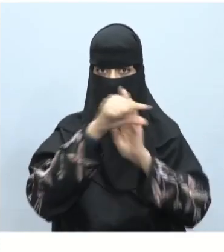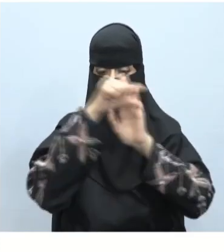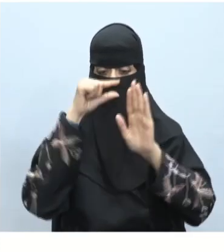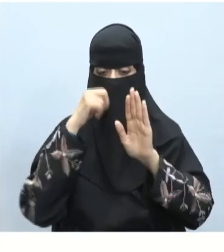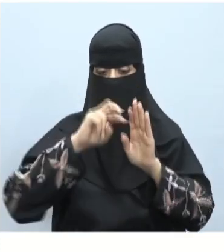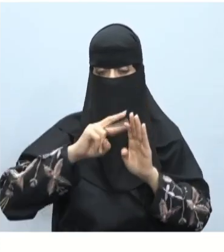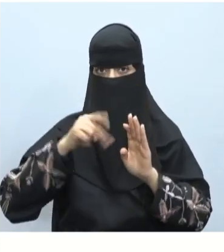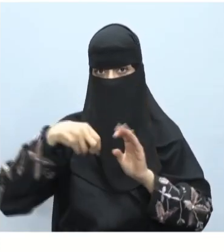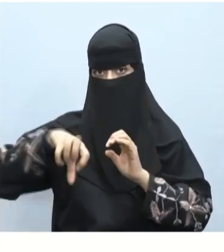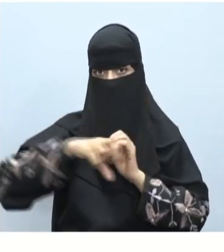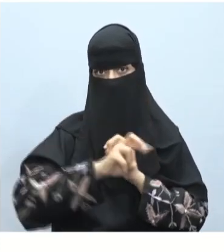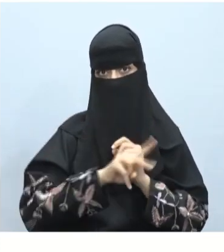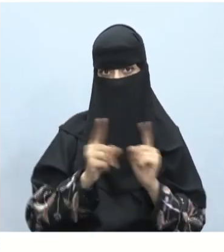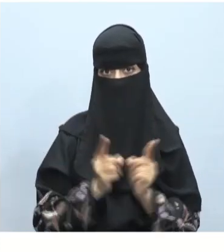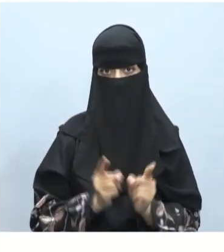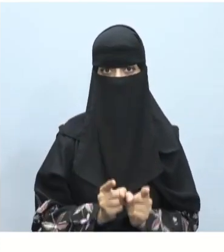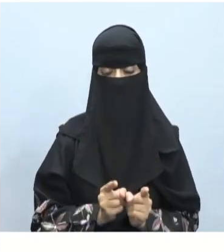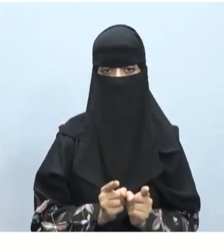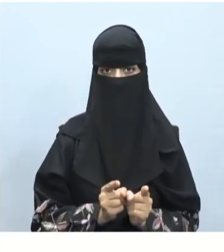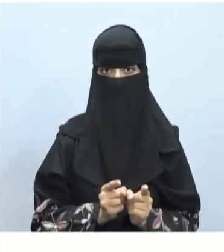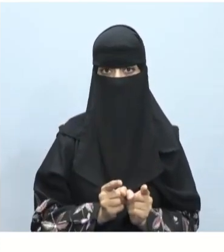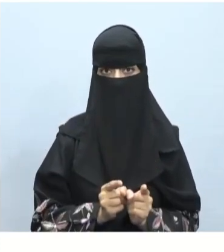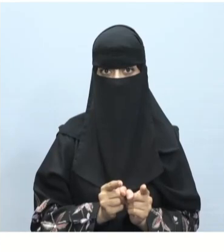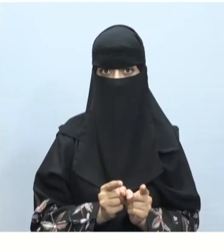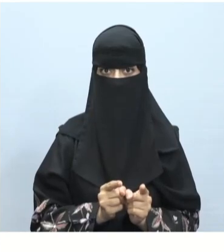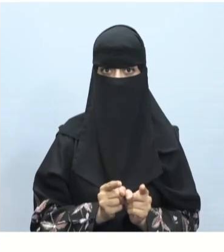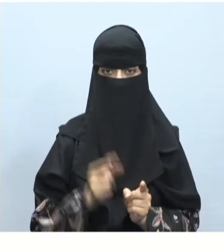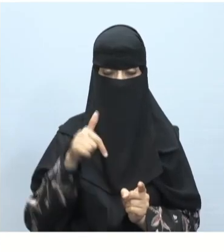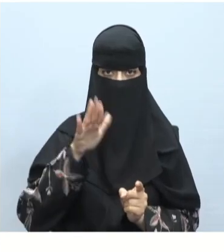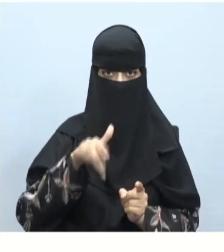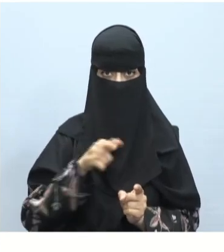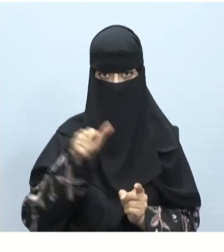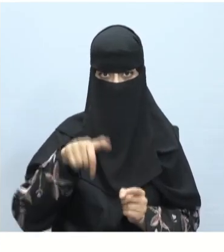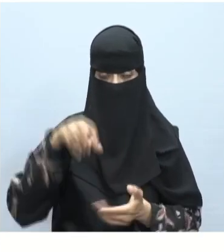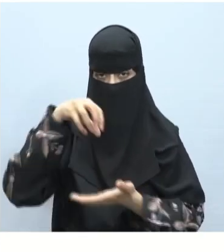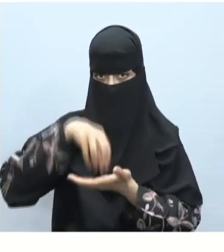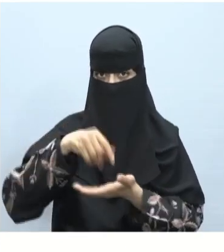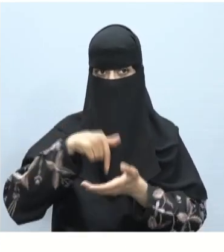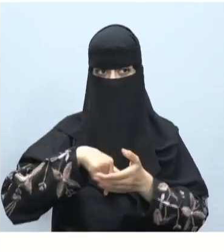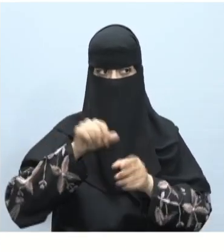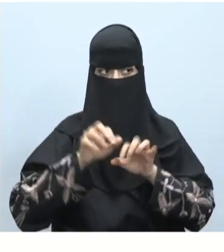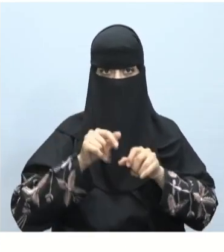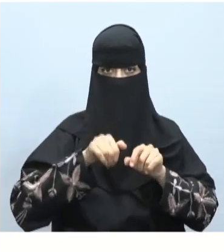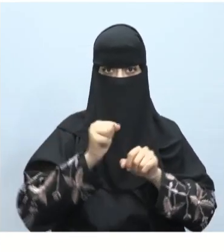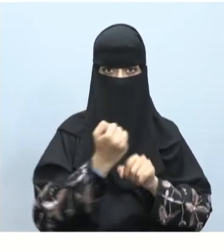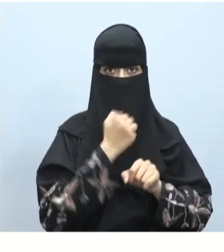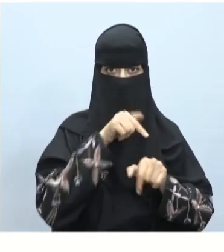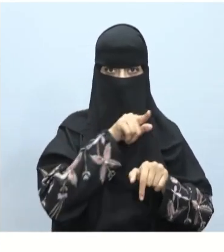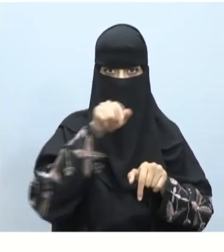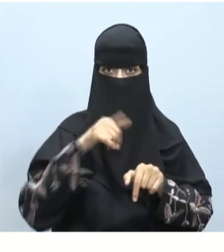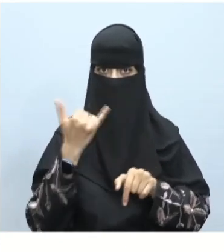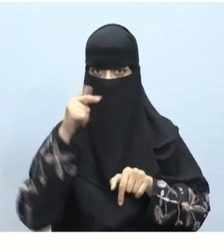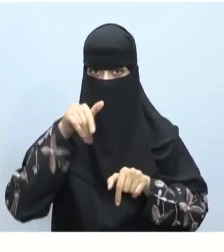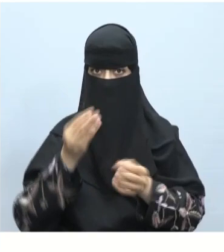لموضوعات أو فئات محددة إذن الموقع الإلكتروني الخاص بك من